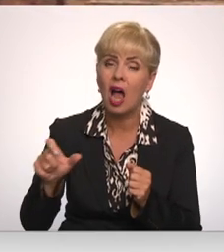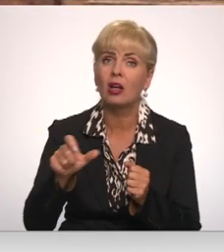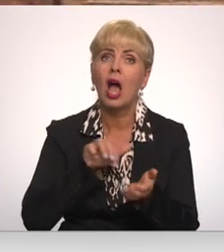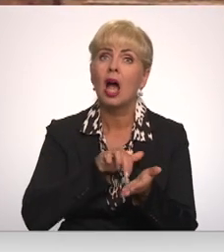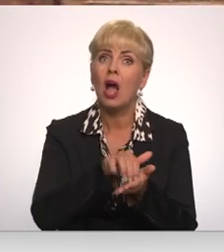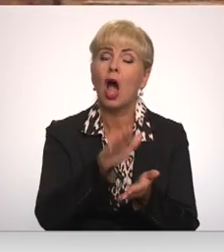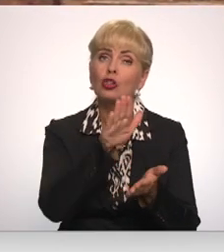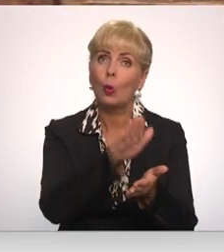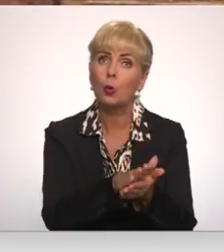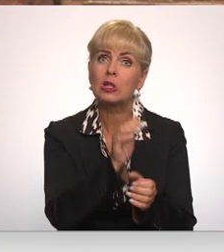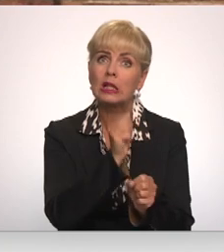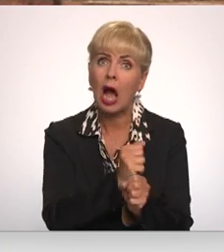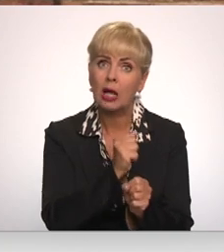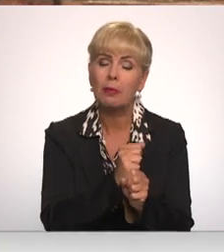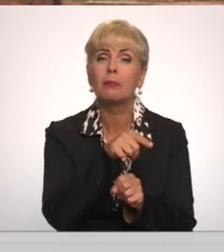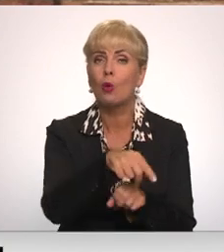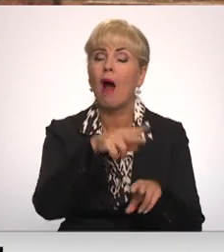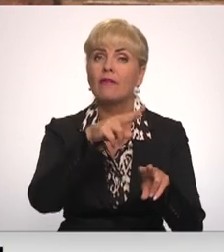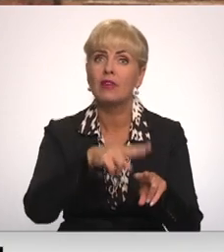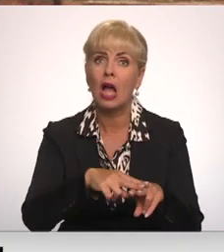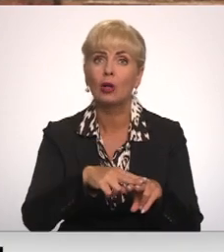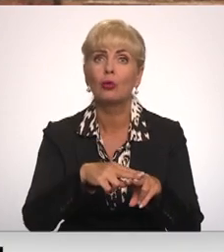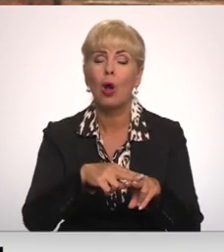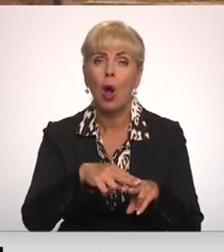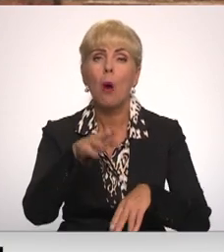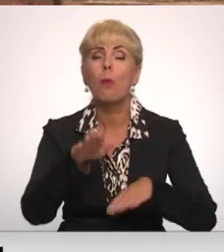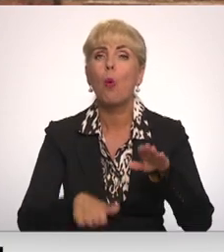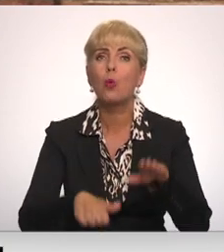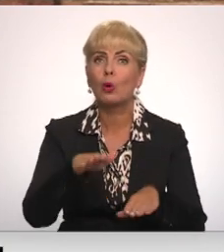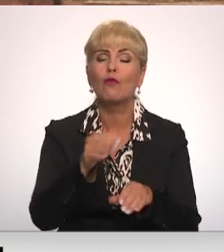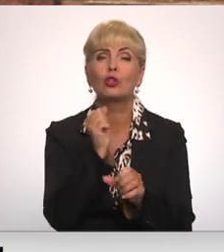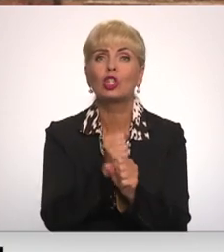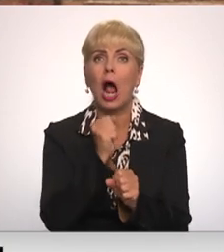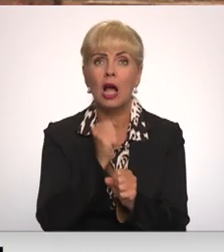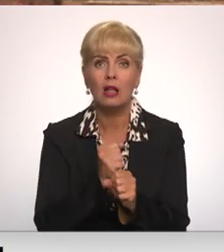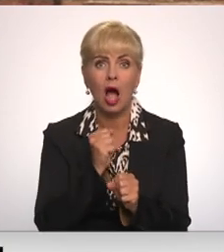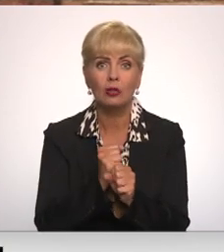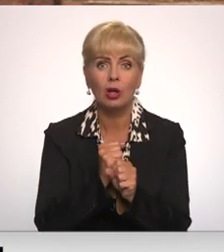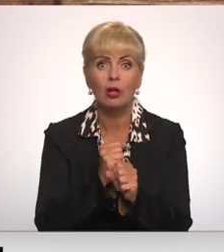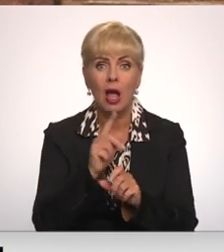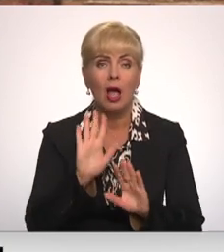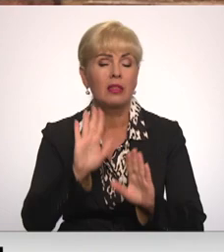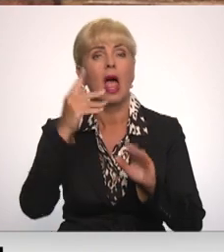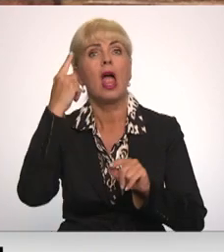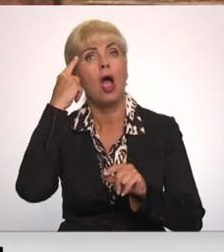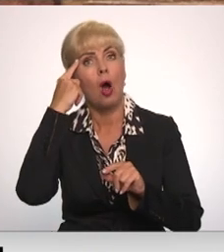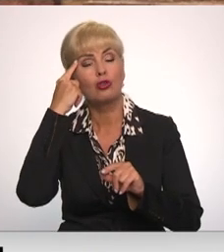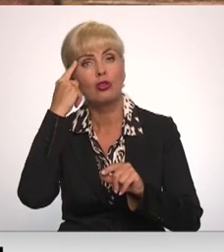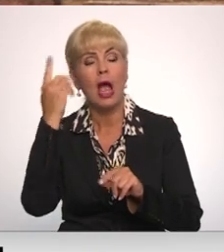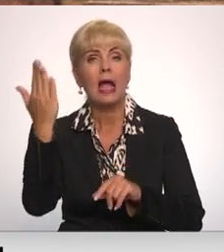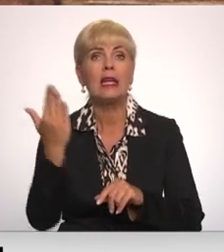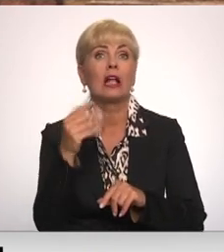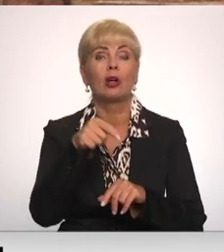uz darbu garām tajai vietai, uz kūdru, uz purvu strādāt. Viņi ir nejauši ienākuši